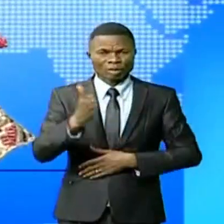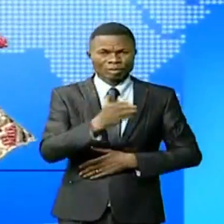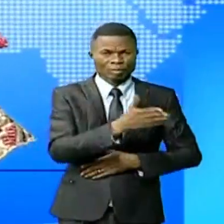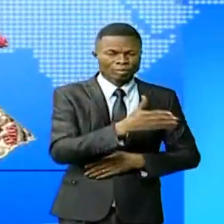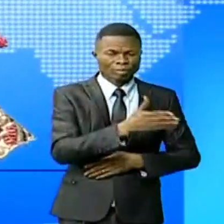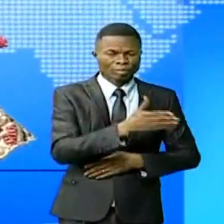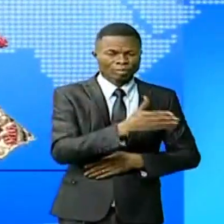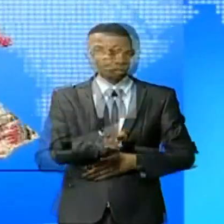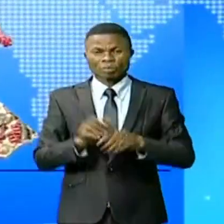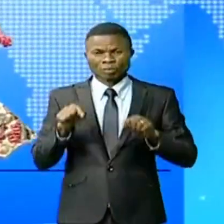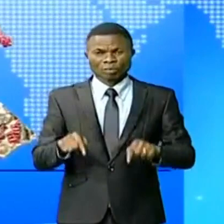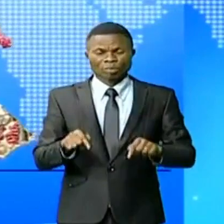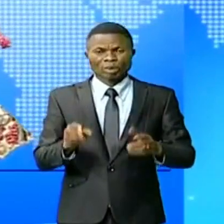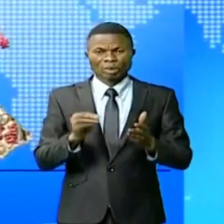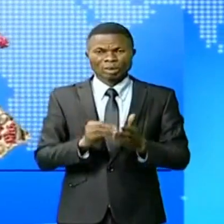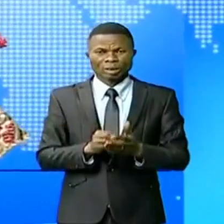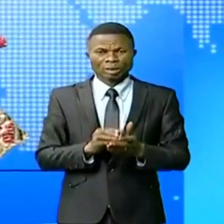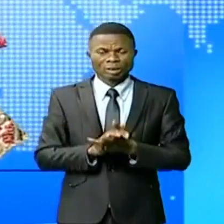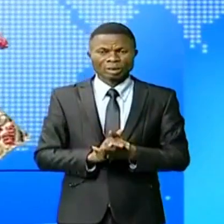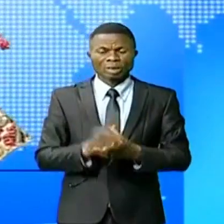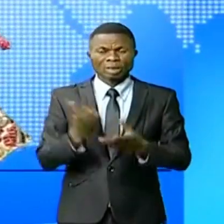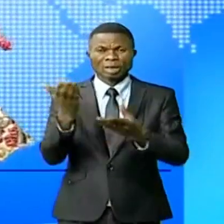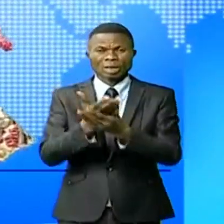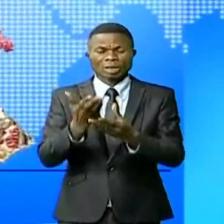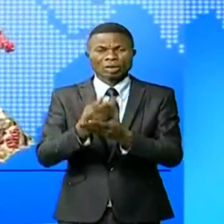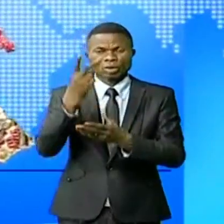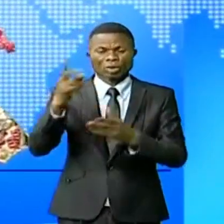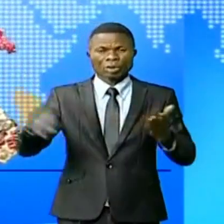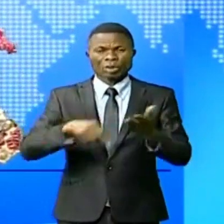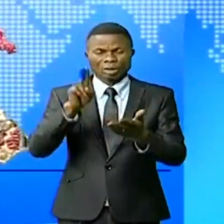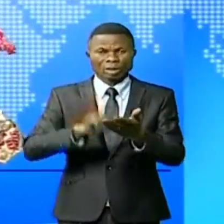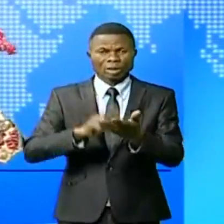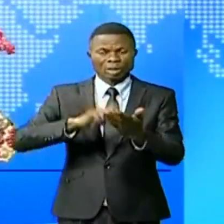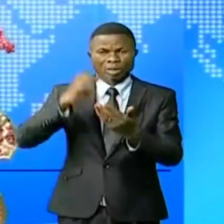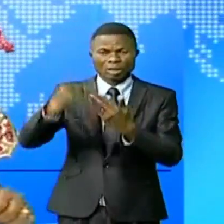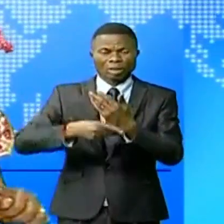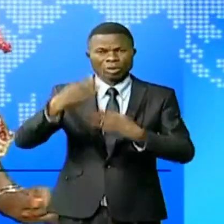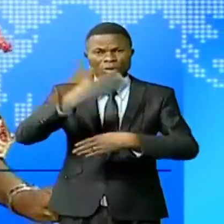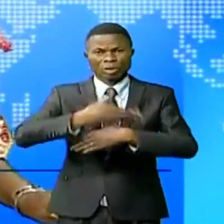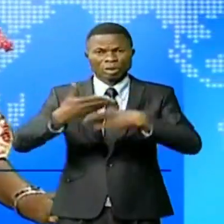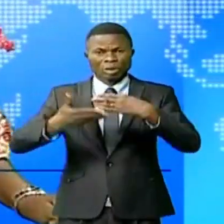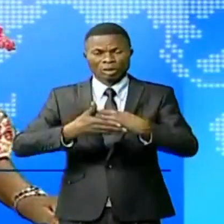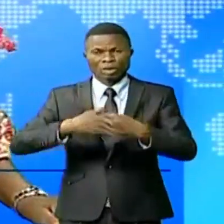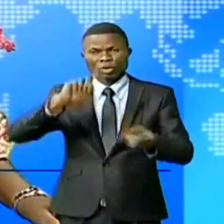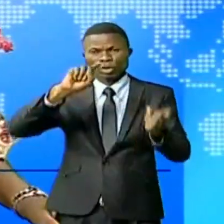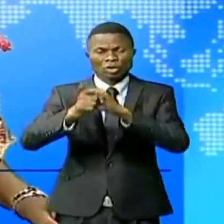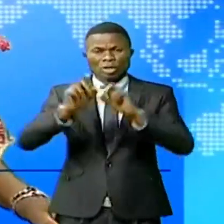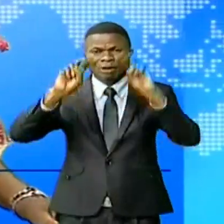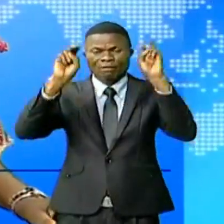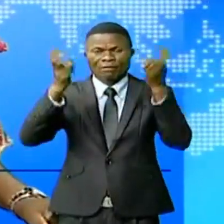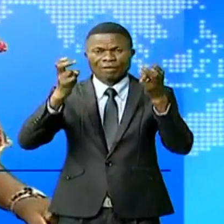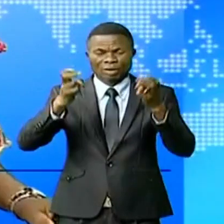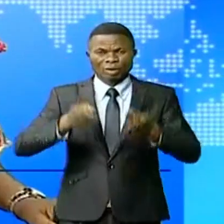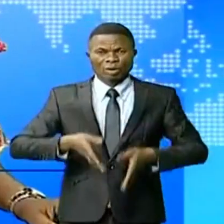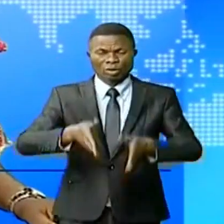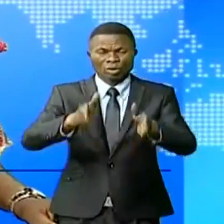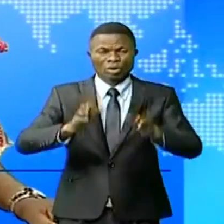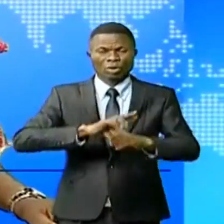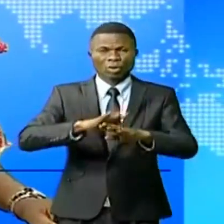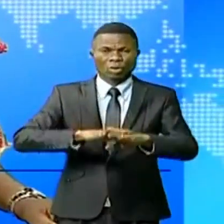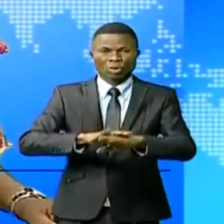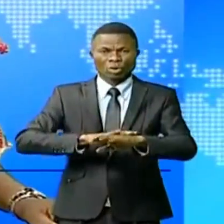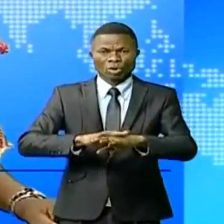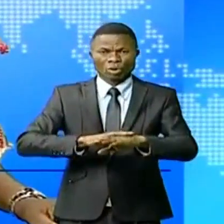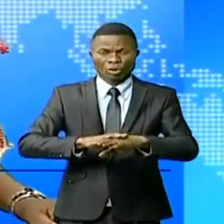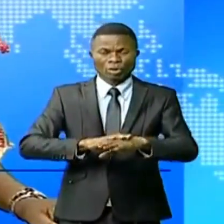Autre chose à présent, deux mémorandums d'entente pour le projet de réhabilitation et modernisation de la ligne ferroviaire de